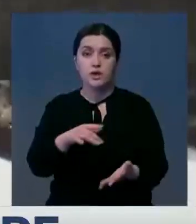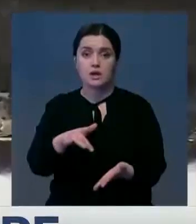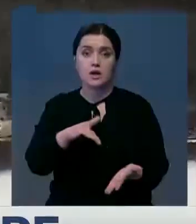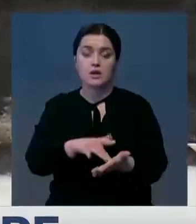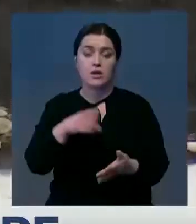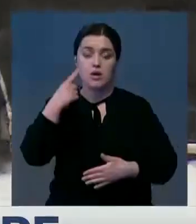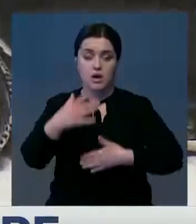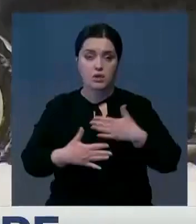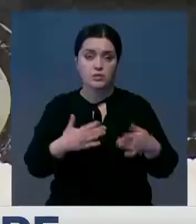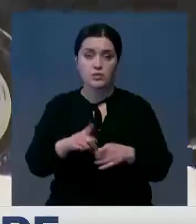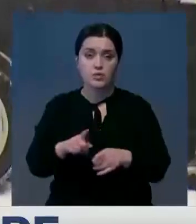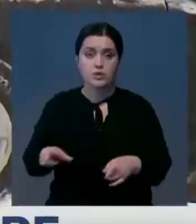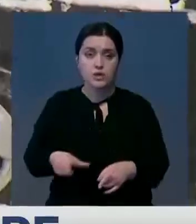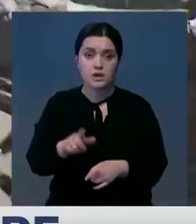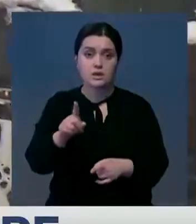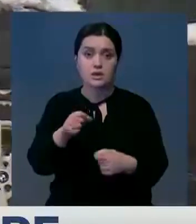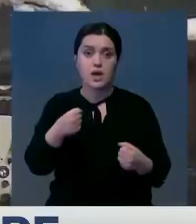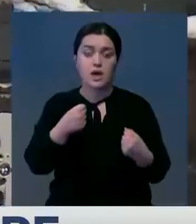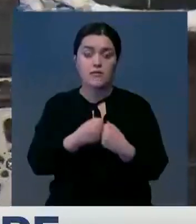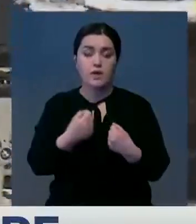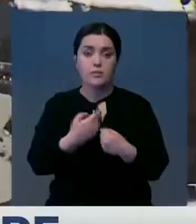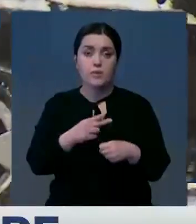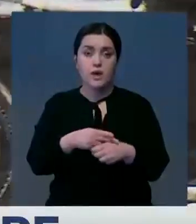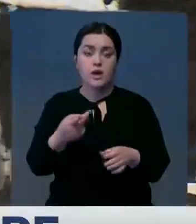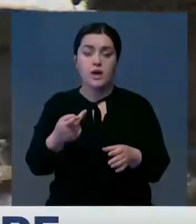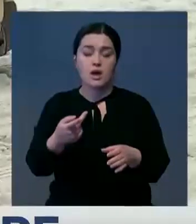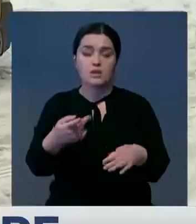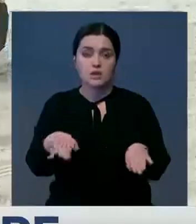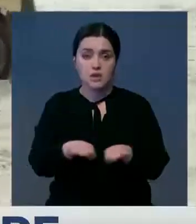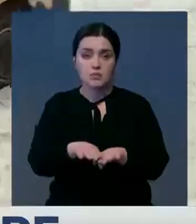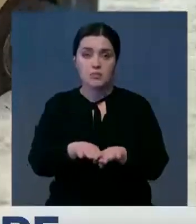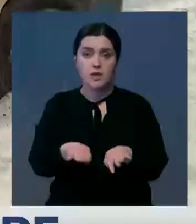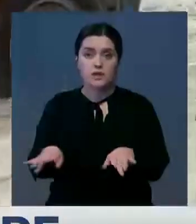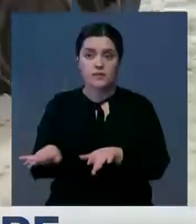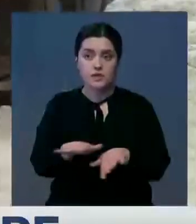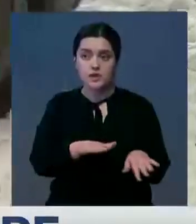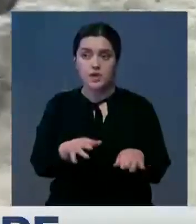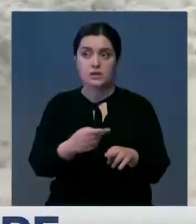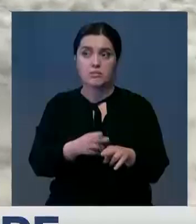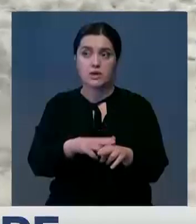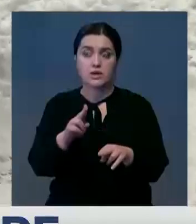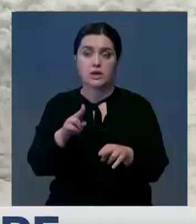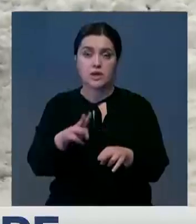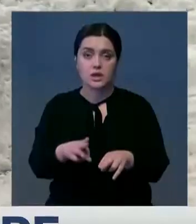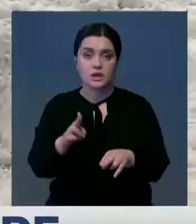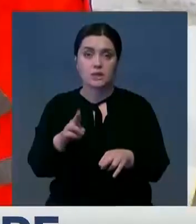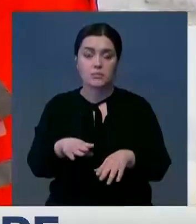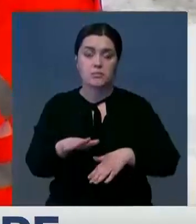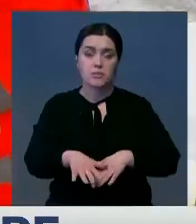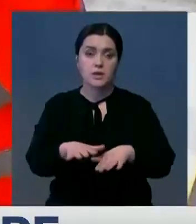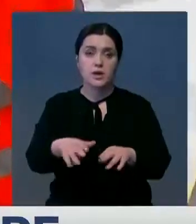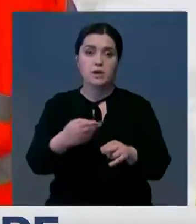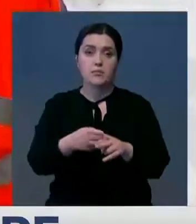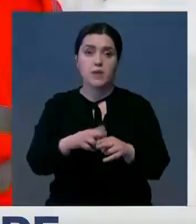творится и на дорогах. Из-за аварии парализовано движение. На многих автобанах километровые пробки. В некоторых регионах